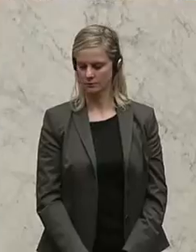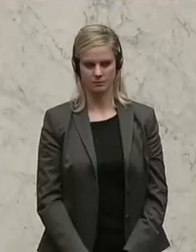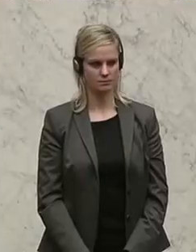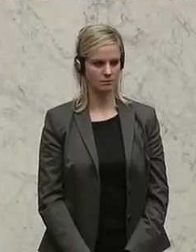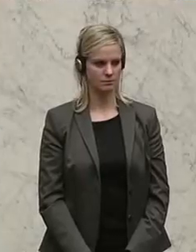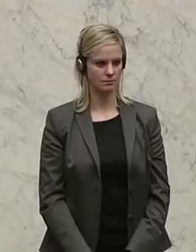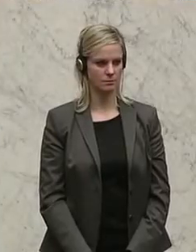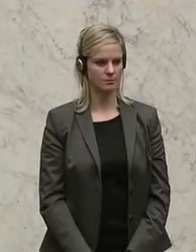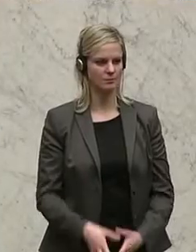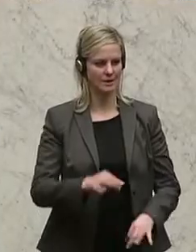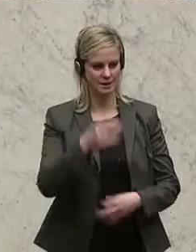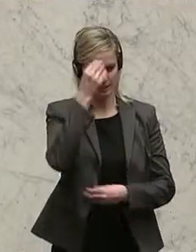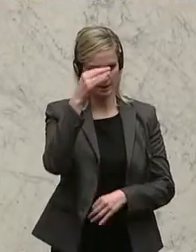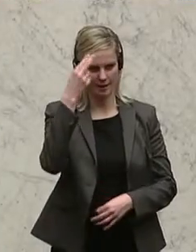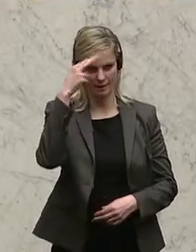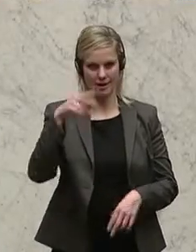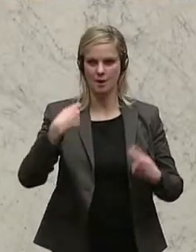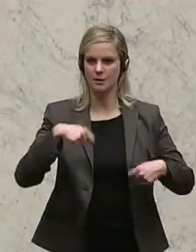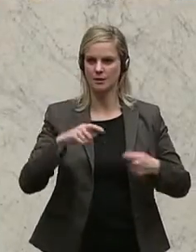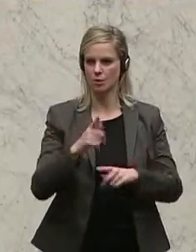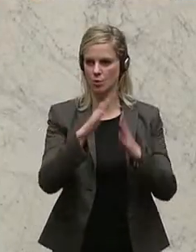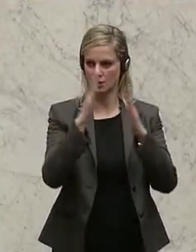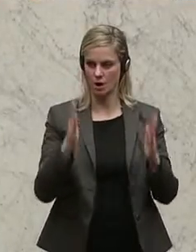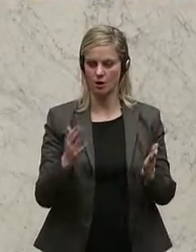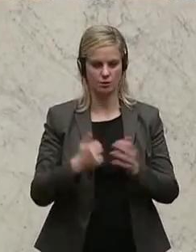Das nun Peter Wittmann von der SPÖ.